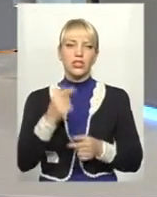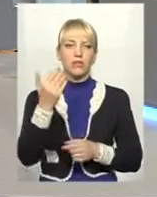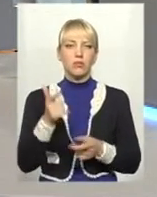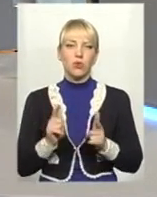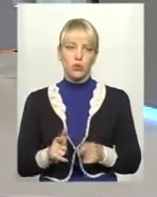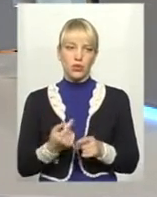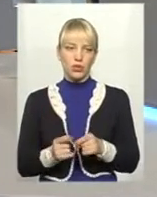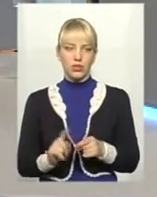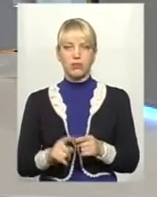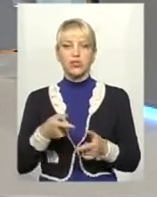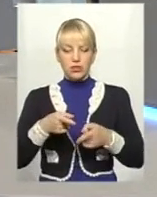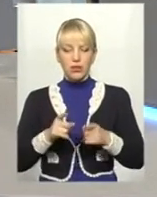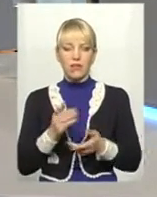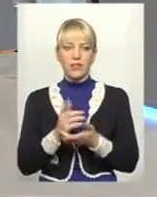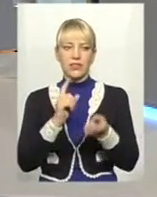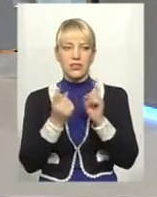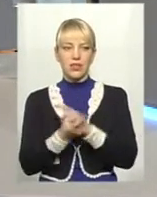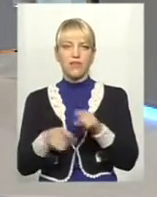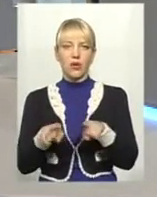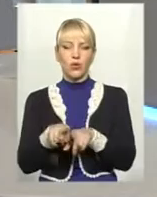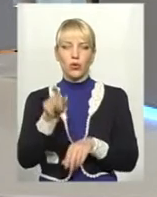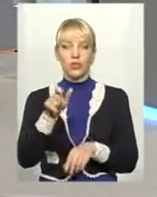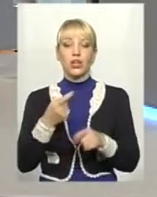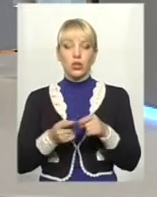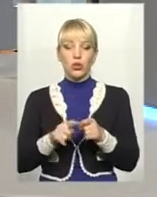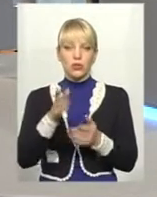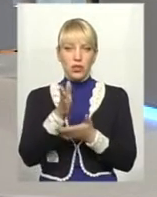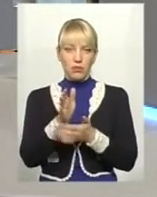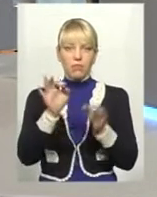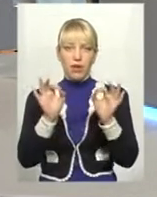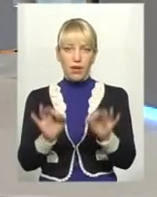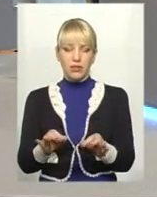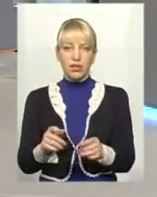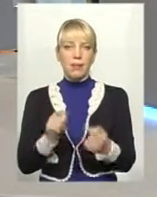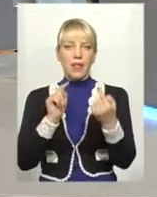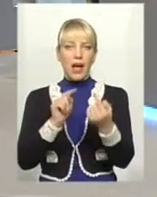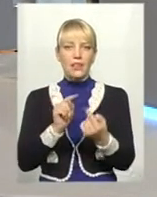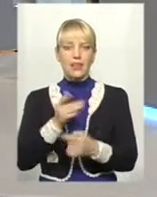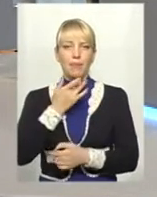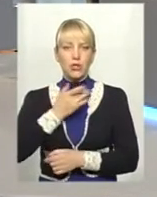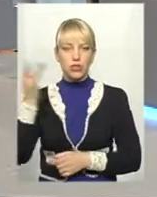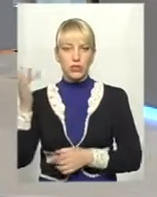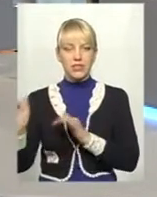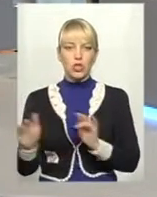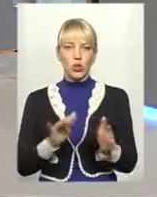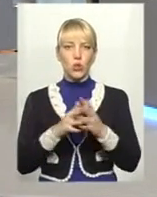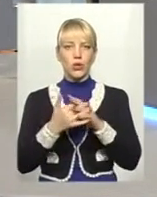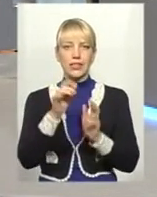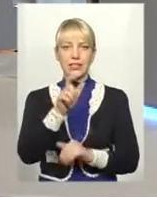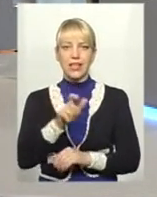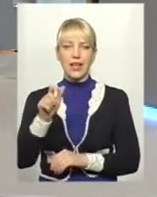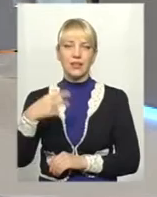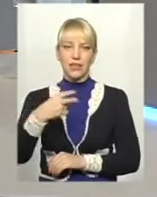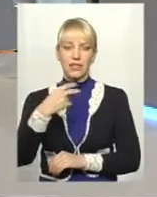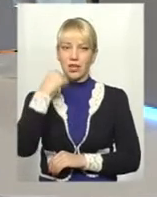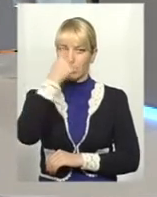він став такою людиною? Та є правда, тому що антибільшовицький рух селян в 20-х